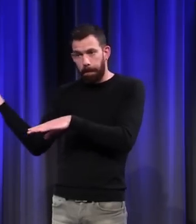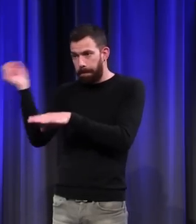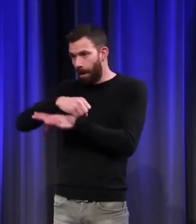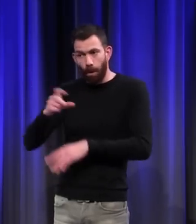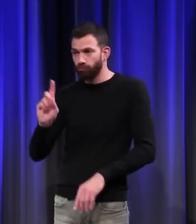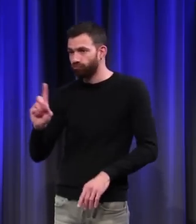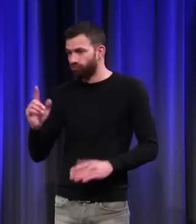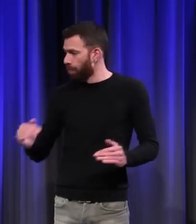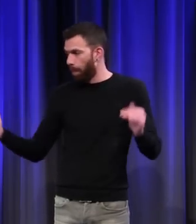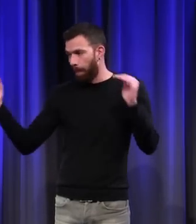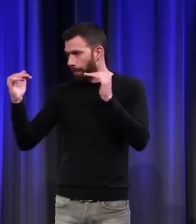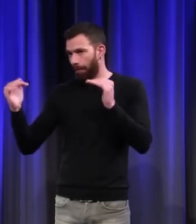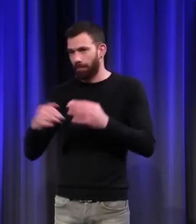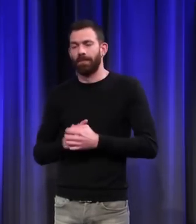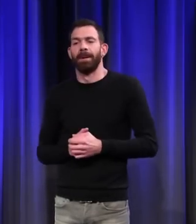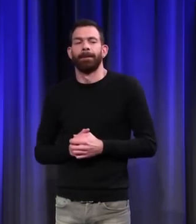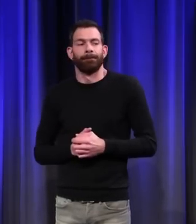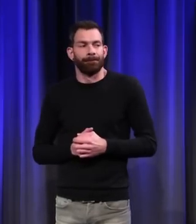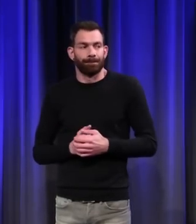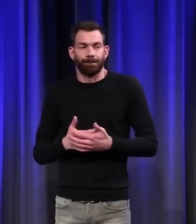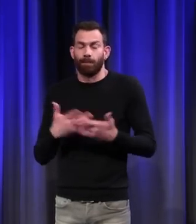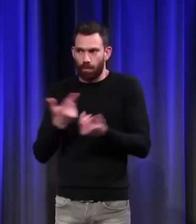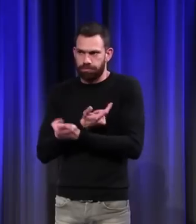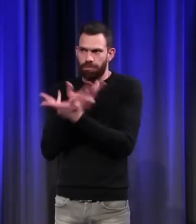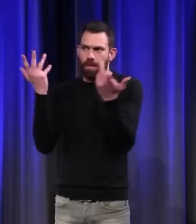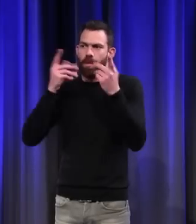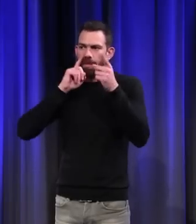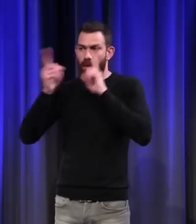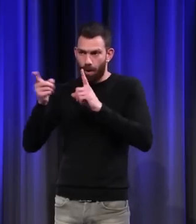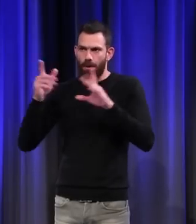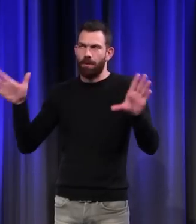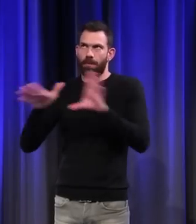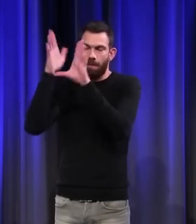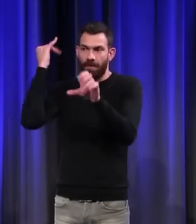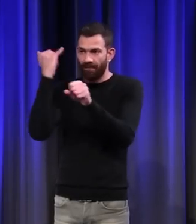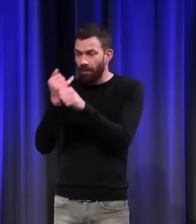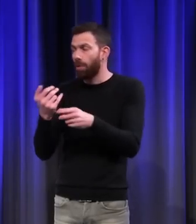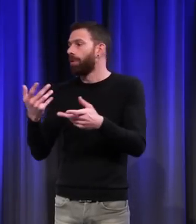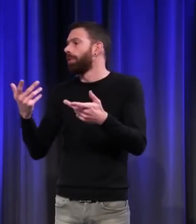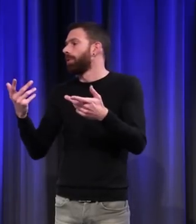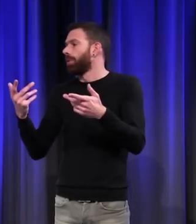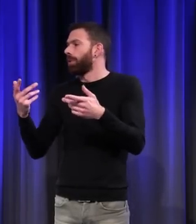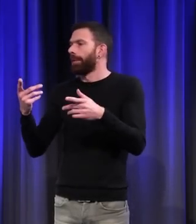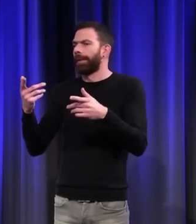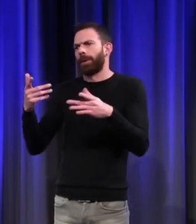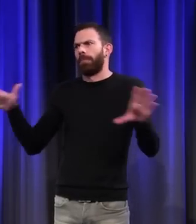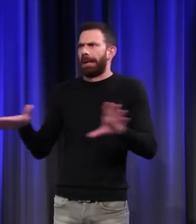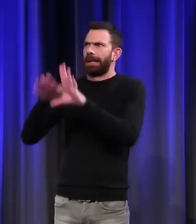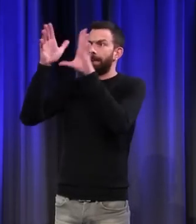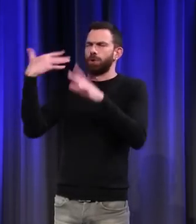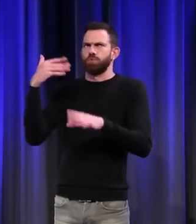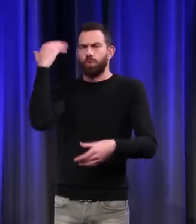Donc, beaucoup d'erreurs à corriger, notamment celle de la légende d'un Moyen Âge très noir.